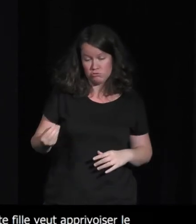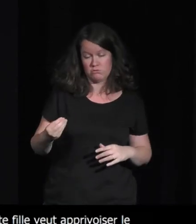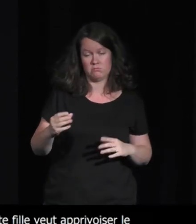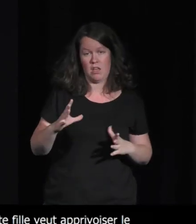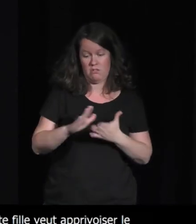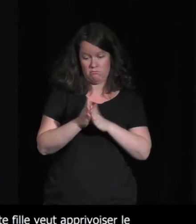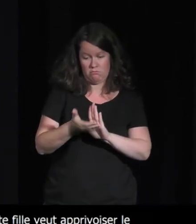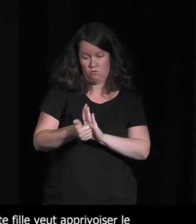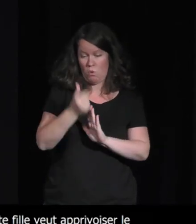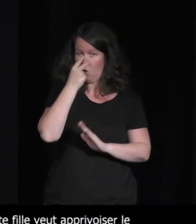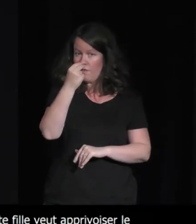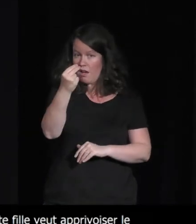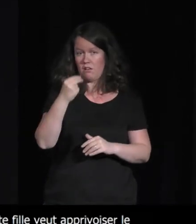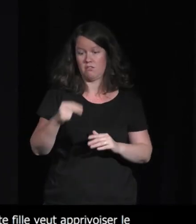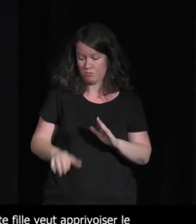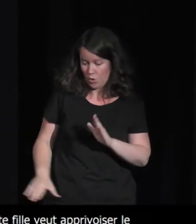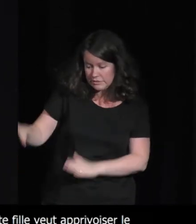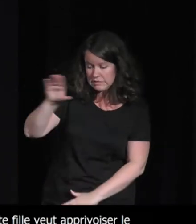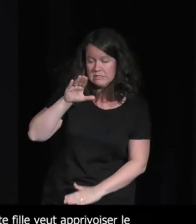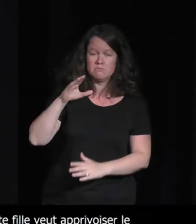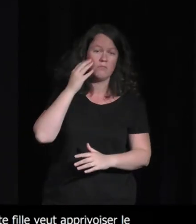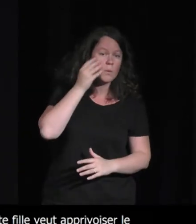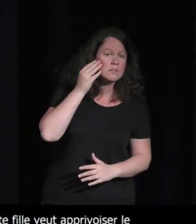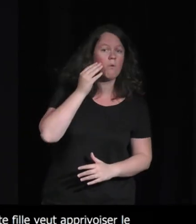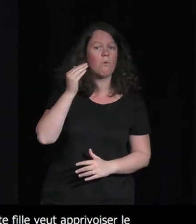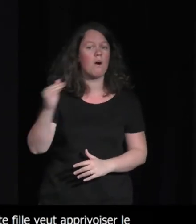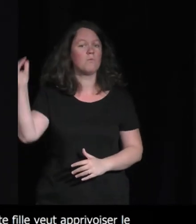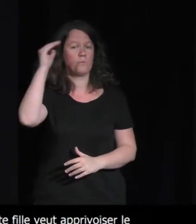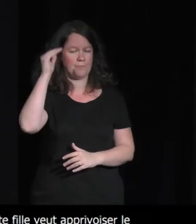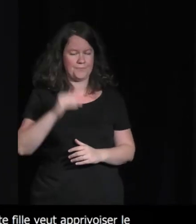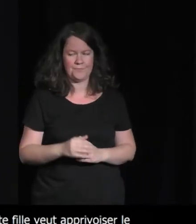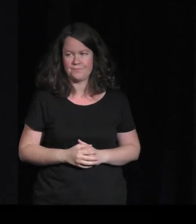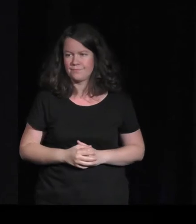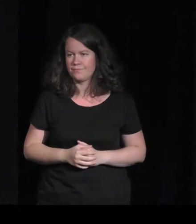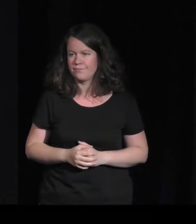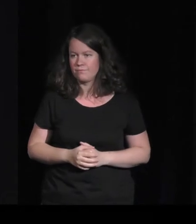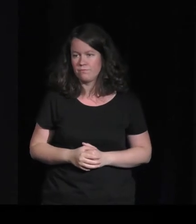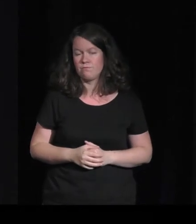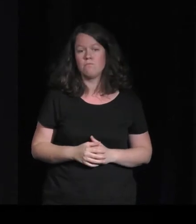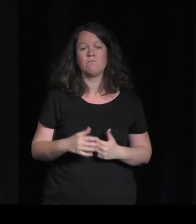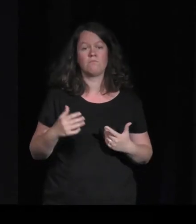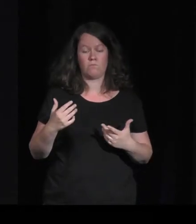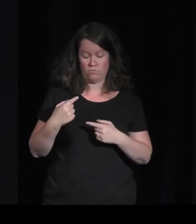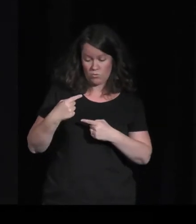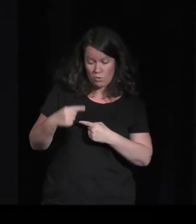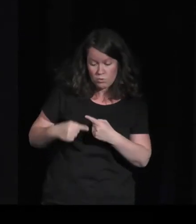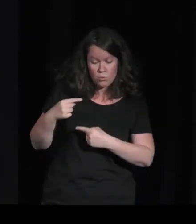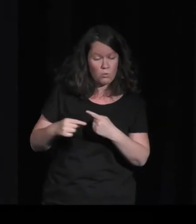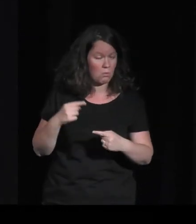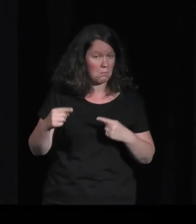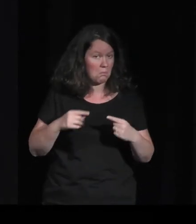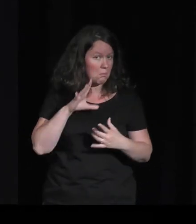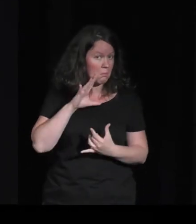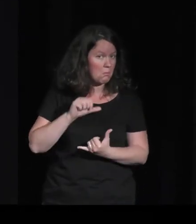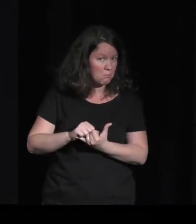'adolescence et le passage à l'âge adulte mais voilà donc je me suis rendu compte pas au début qu'on était en train de faire ça en fait qu'on était en train d